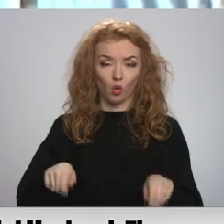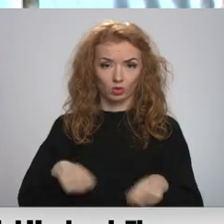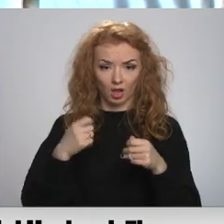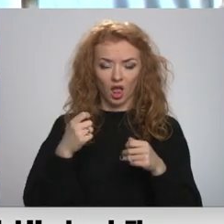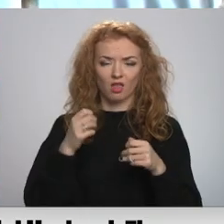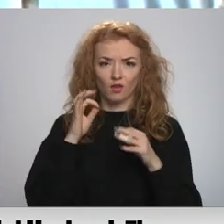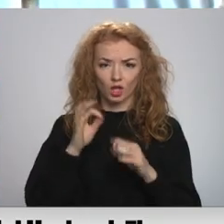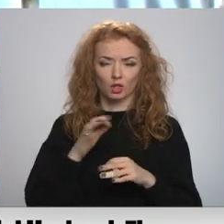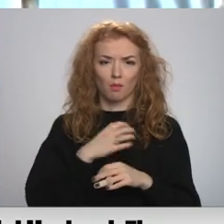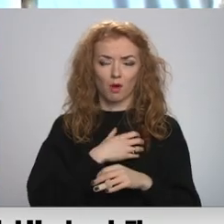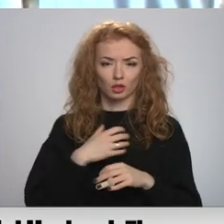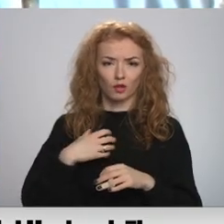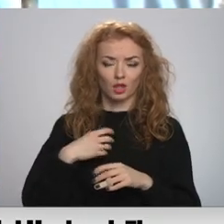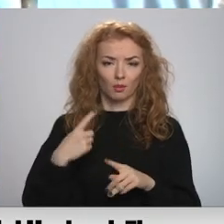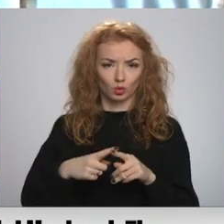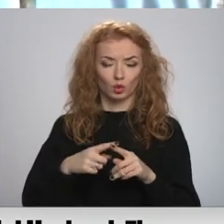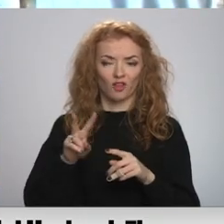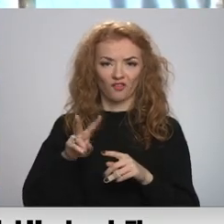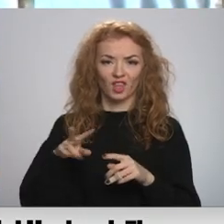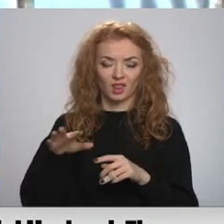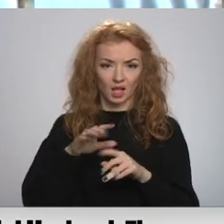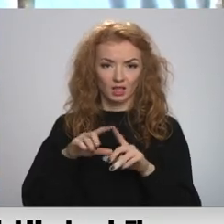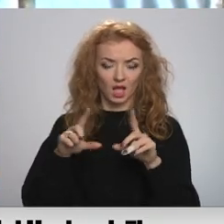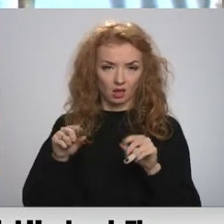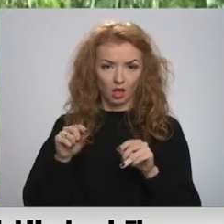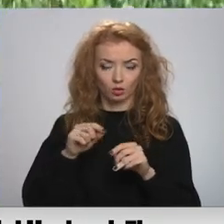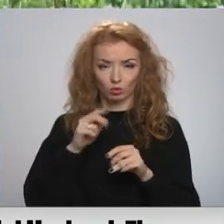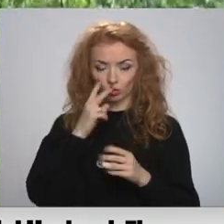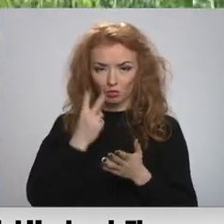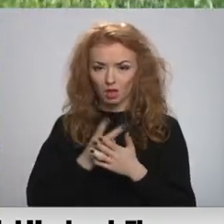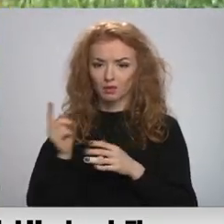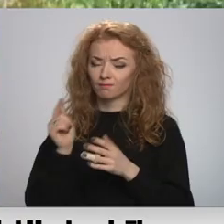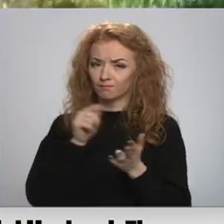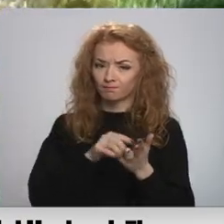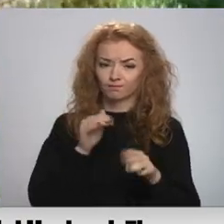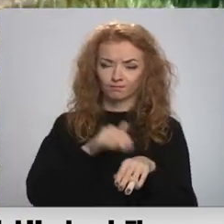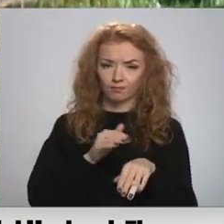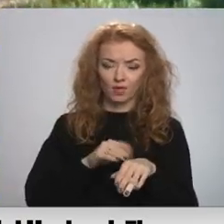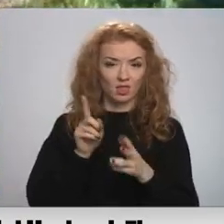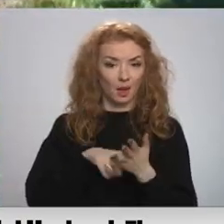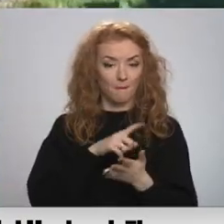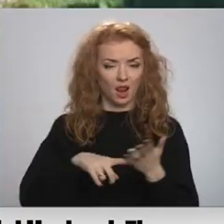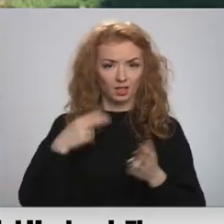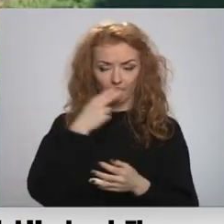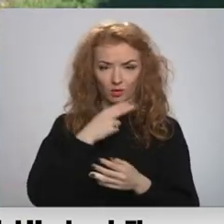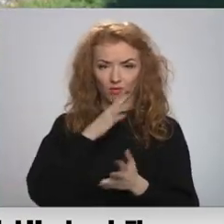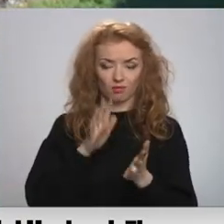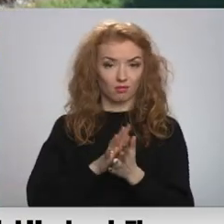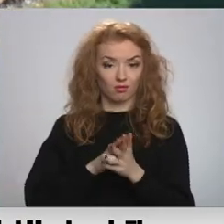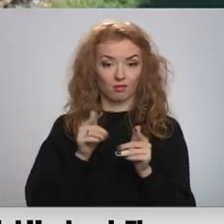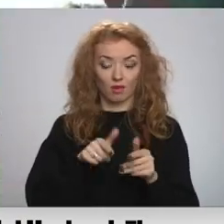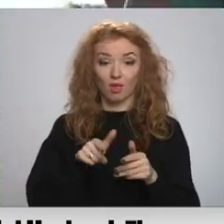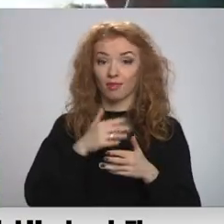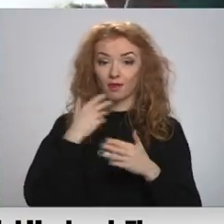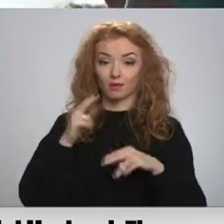piesaistīja pašvaldības un valsts vidsdienest uzmanību ar normatīvu aktu prasībām neatbilstoši kūtsmēs labsēmniekošanu. Proti tā, kā šeit